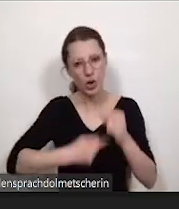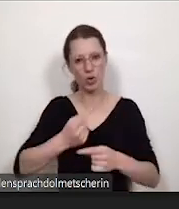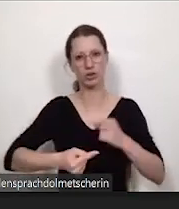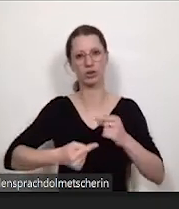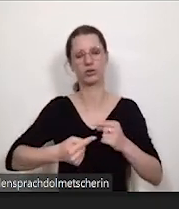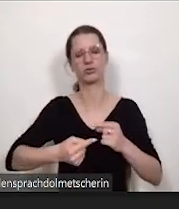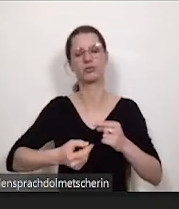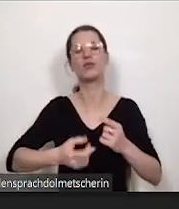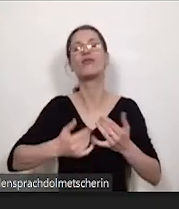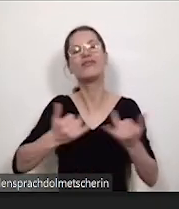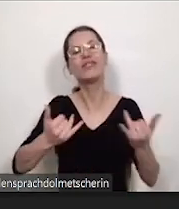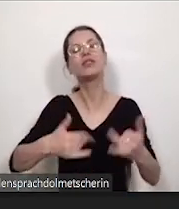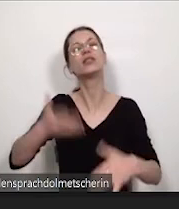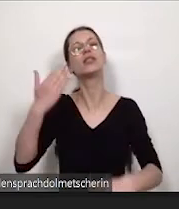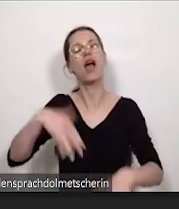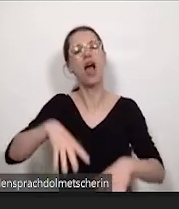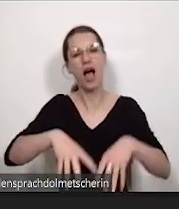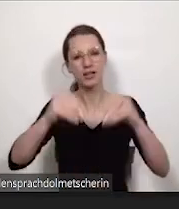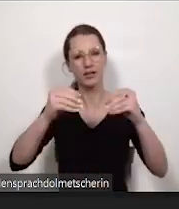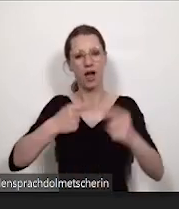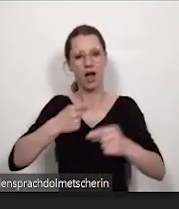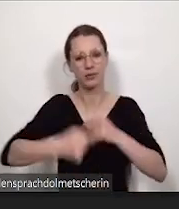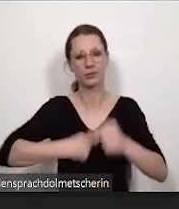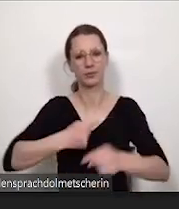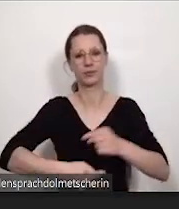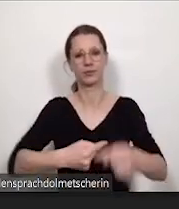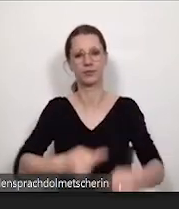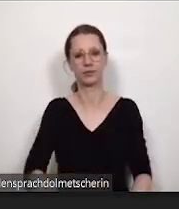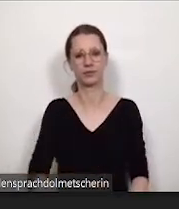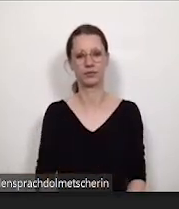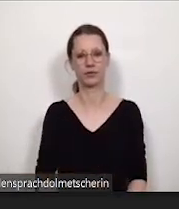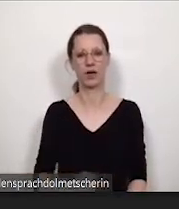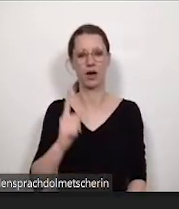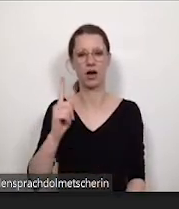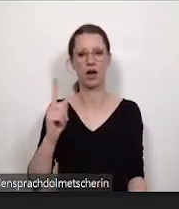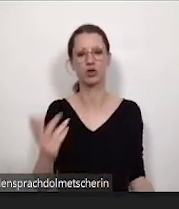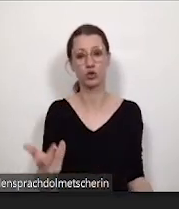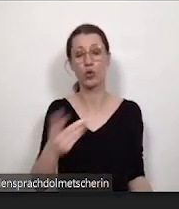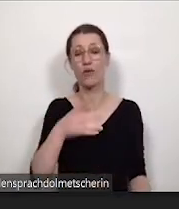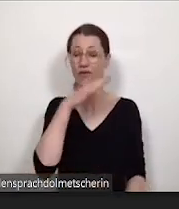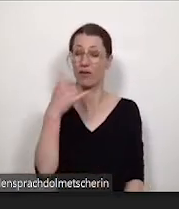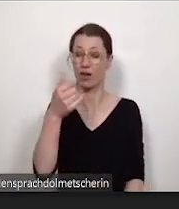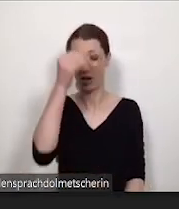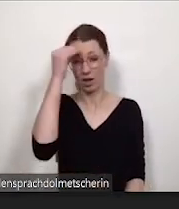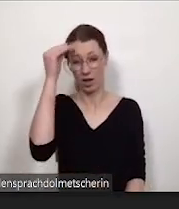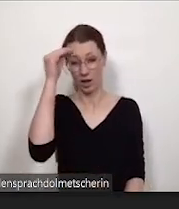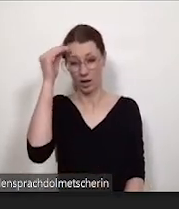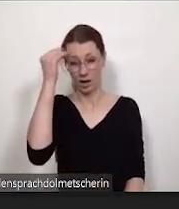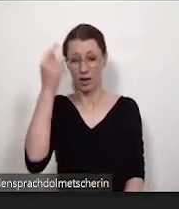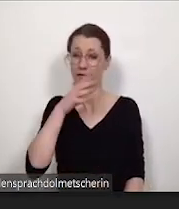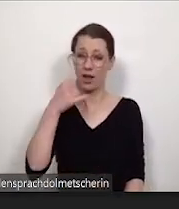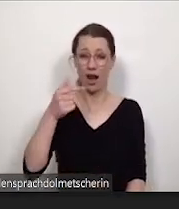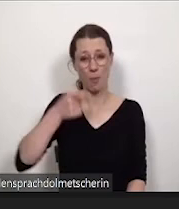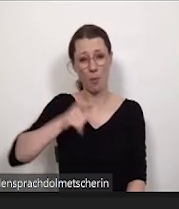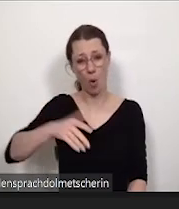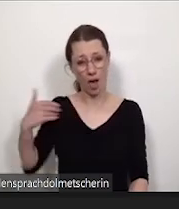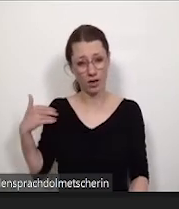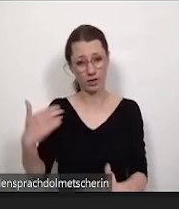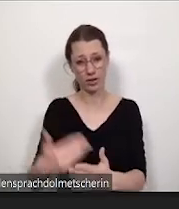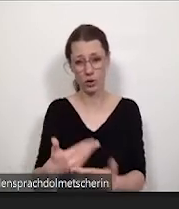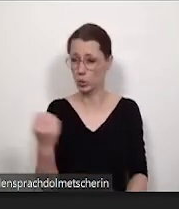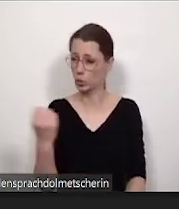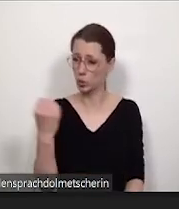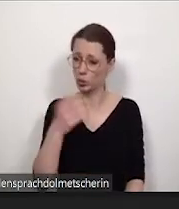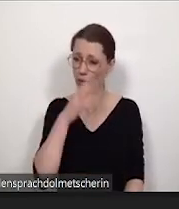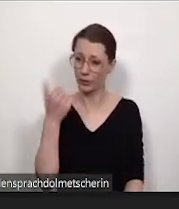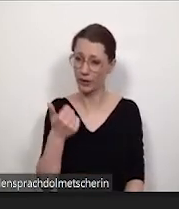das war schon ein sehr, sehr lehrreicher Prozess über mehrere Monate, den wir da durchlaufen sind